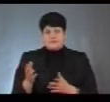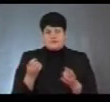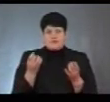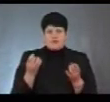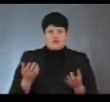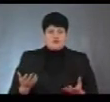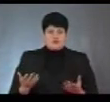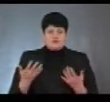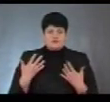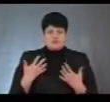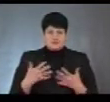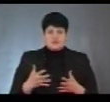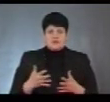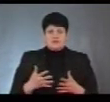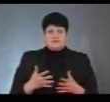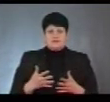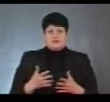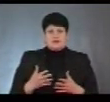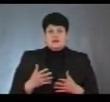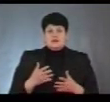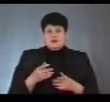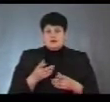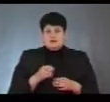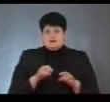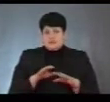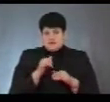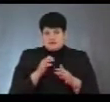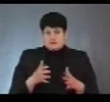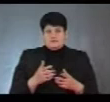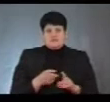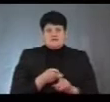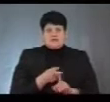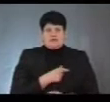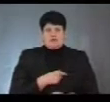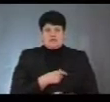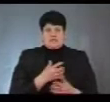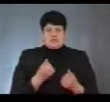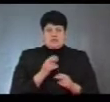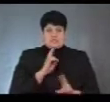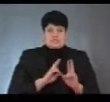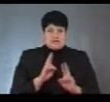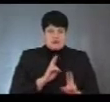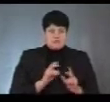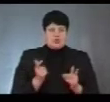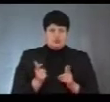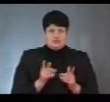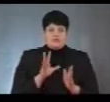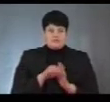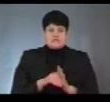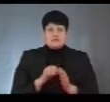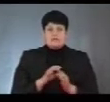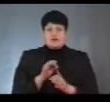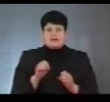просто вже, якщо гурант Анний діда Магомеда, ми просто зв'язалися з депутатами, які вже отримують скарги. Вони готові внасти проект рішення на